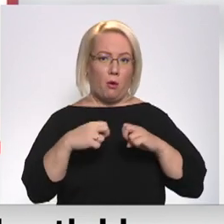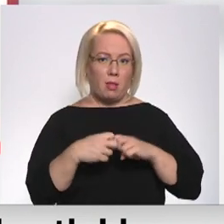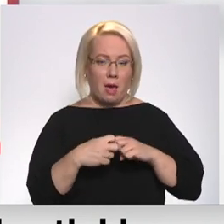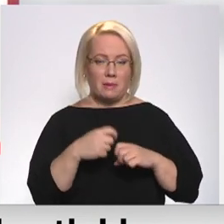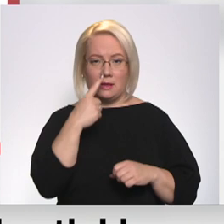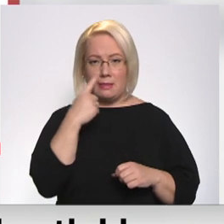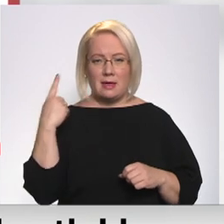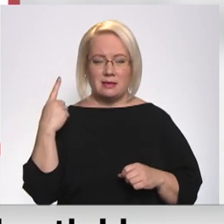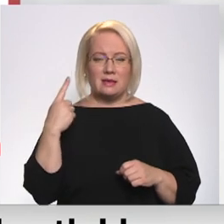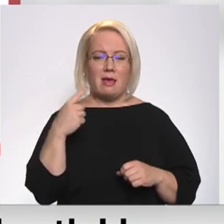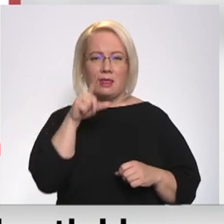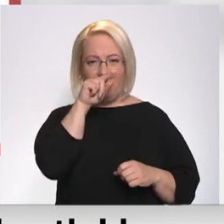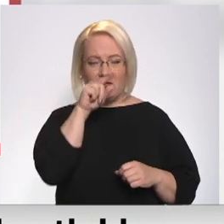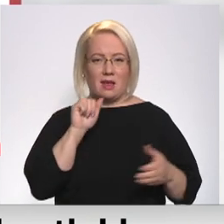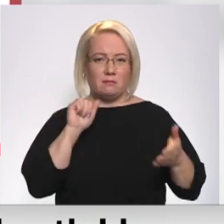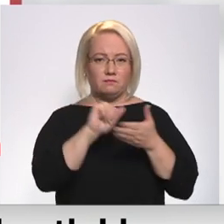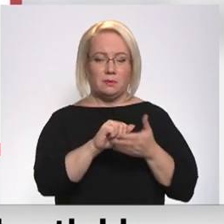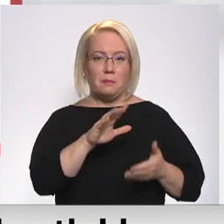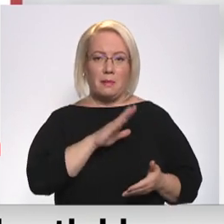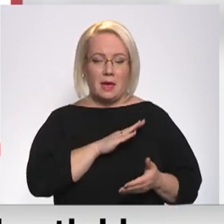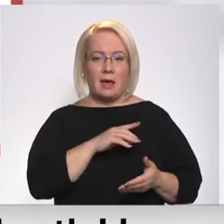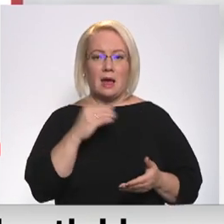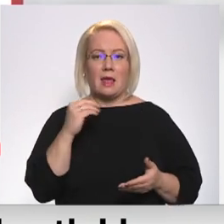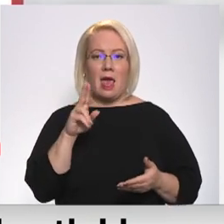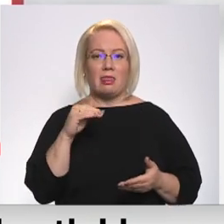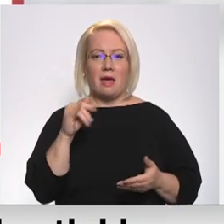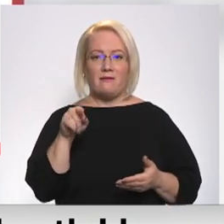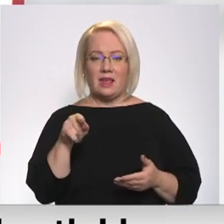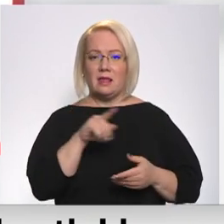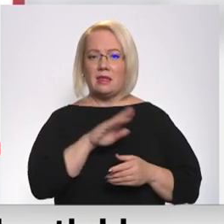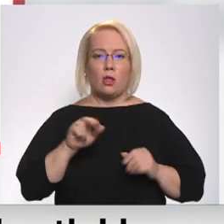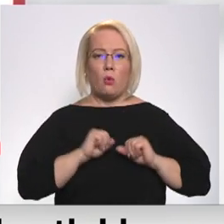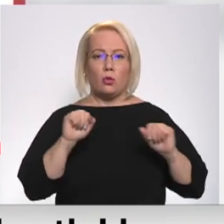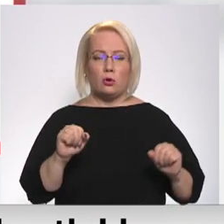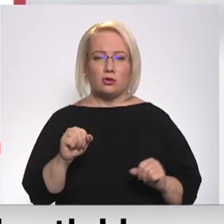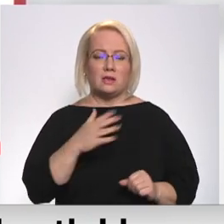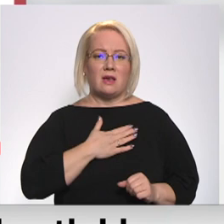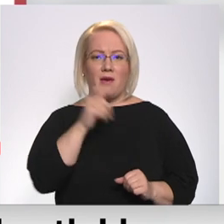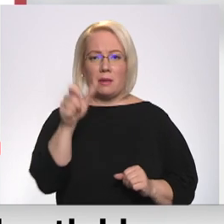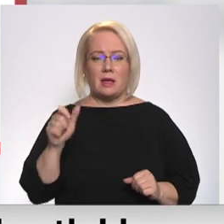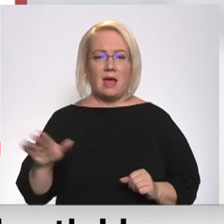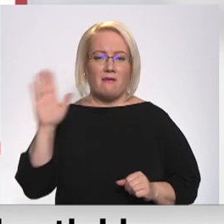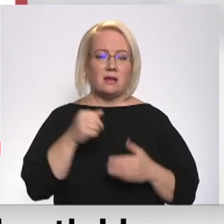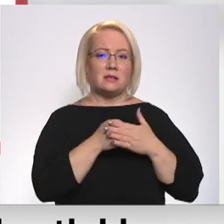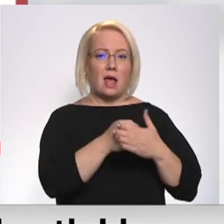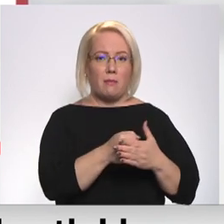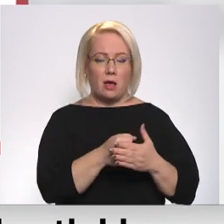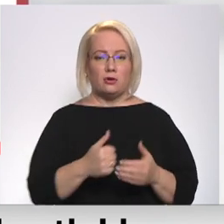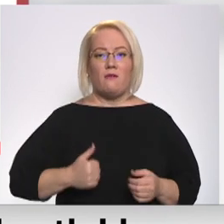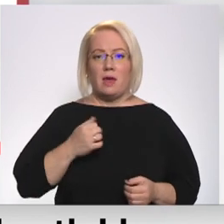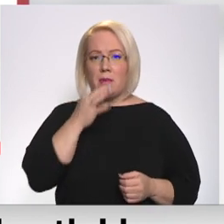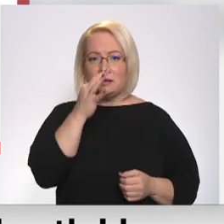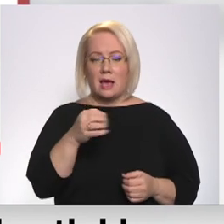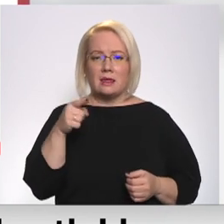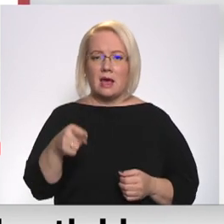sociālā tīkla Twitter lietotājs sūdzējās, ka Enefit nenodrošinot saviem klientiem valsts atbalstu. Uzņēmumā saka, ka tas neatbilst